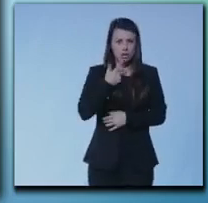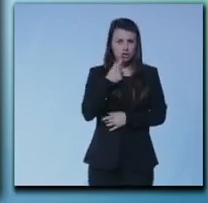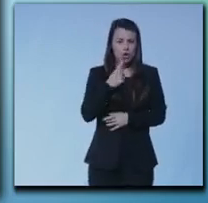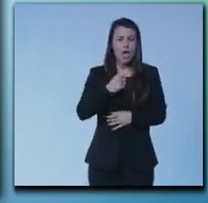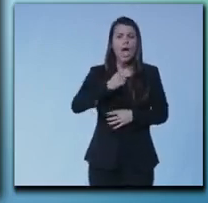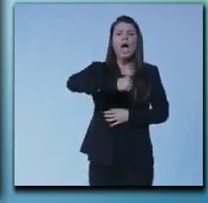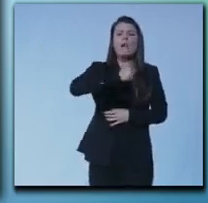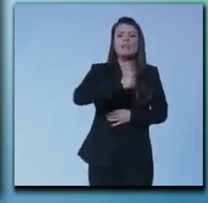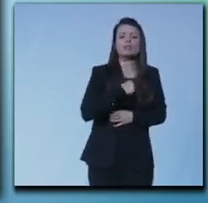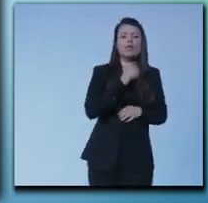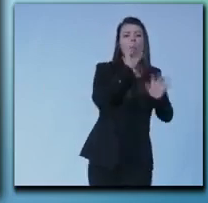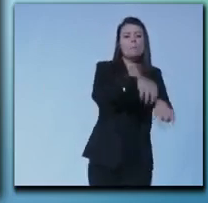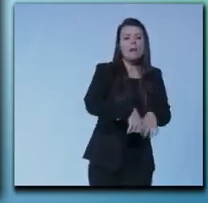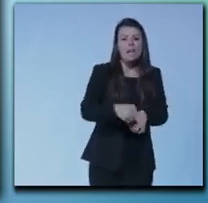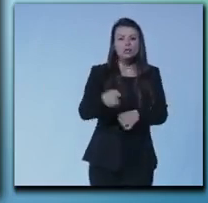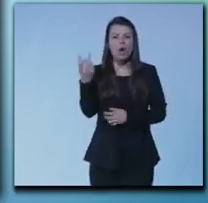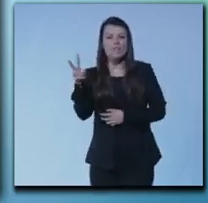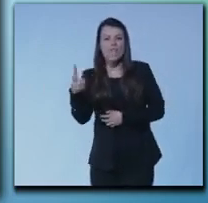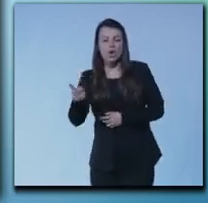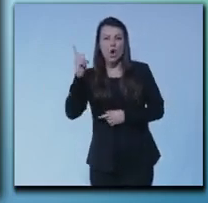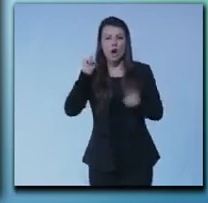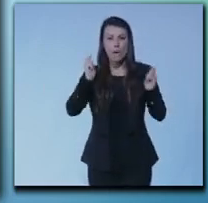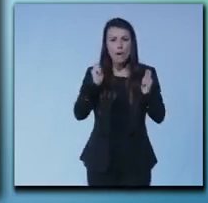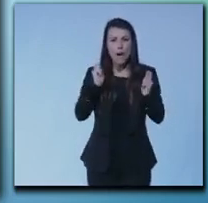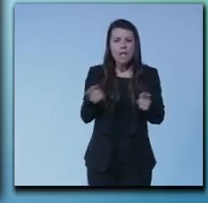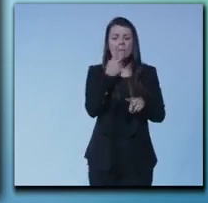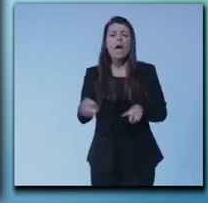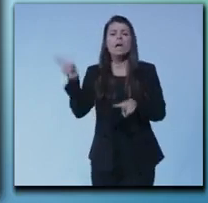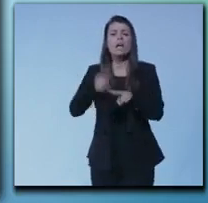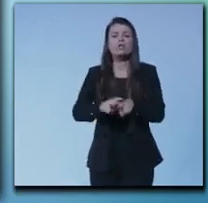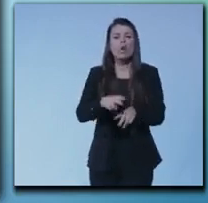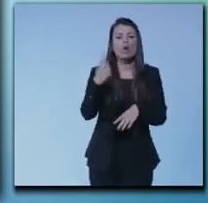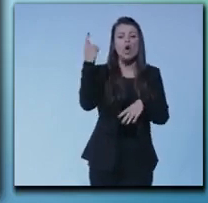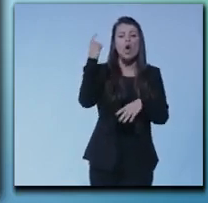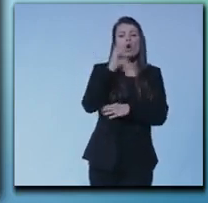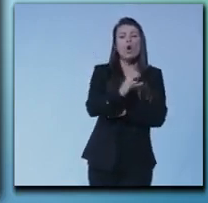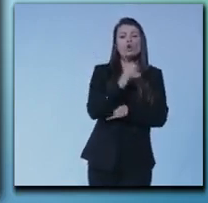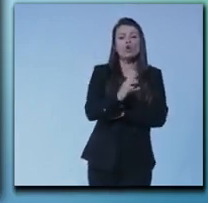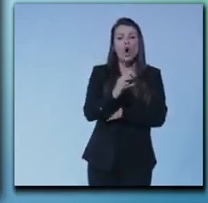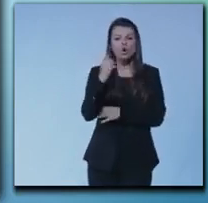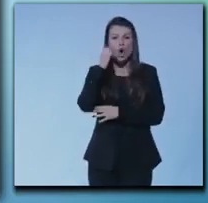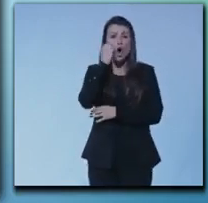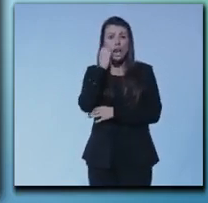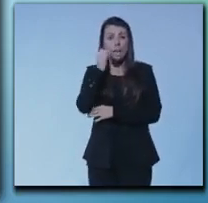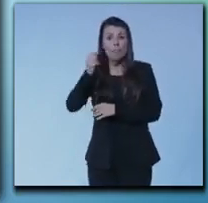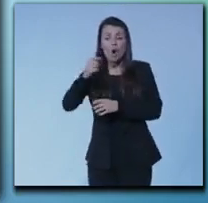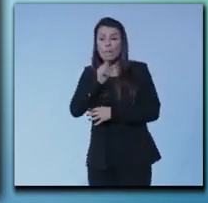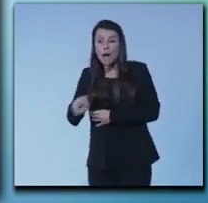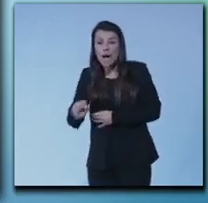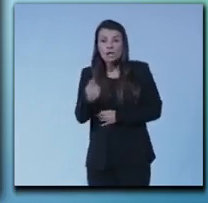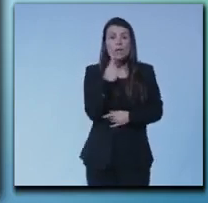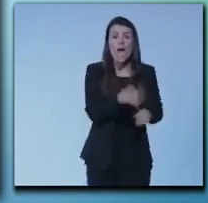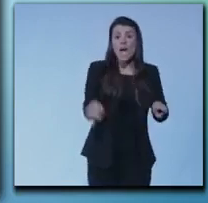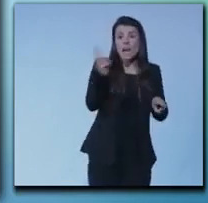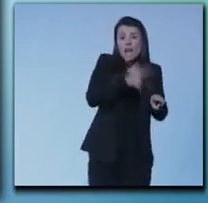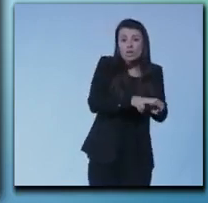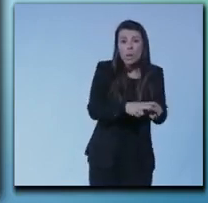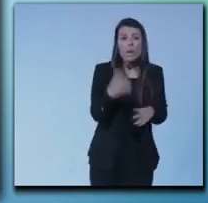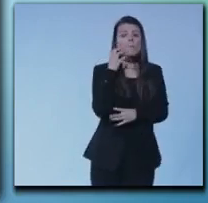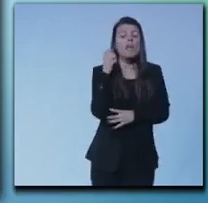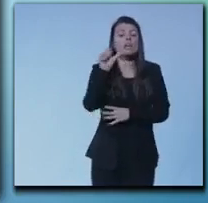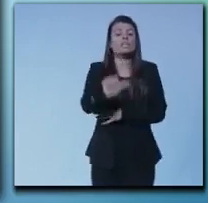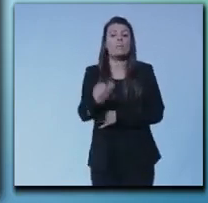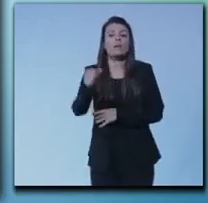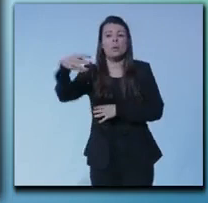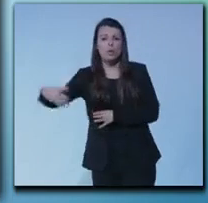l'alta velocità Brescia Verona Padova c'è il raddoppio della Codogno Cremona Mantua c'è il raddoppio della Ponte San Pietro Bergamo Montello